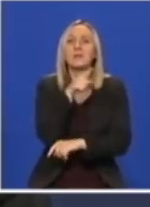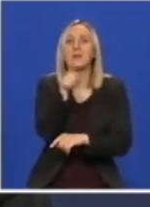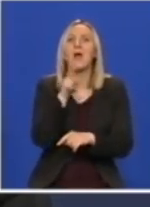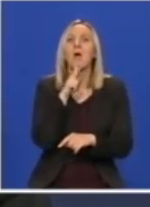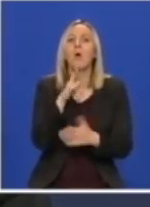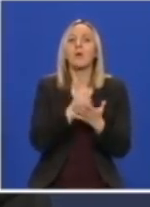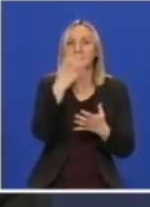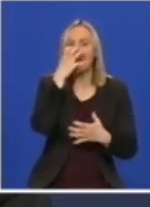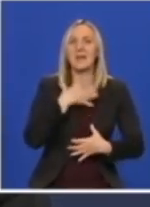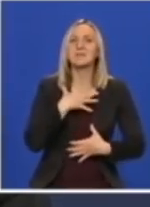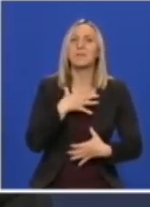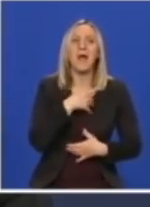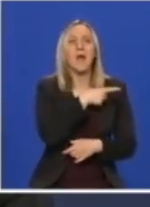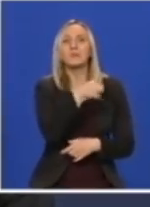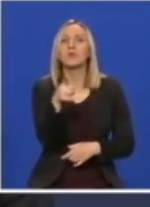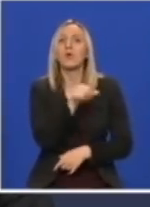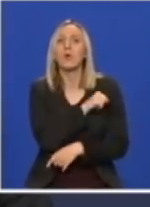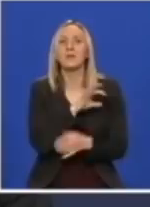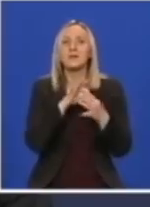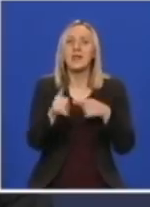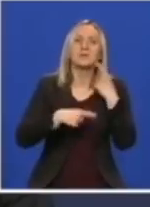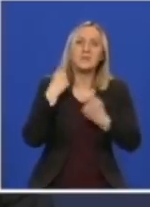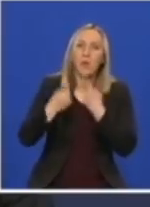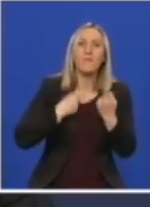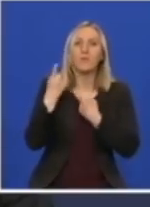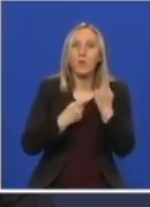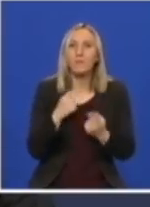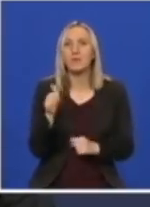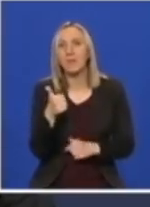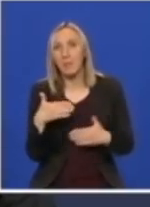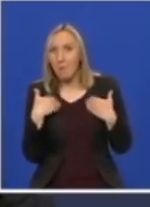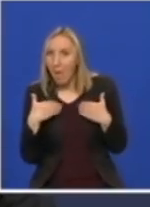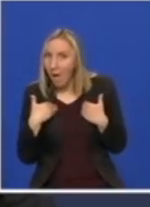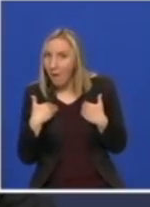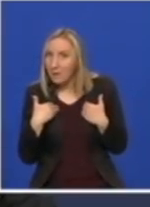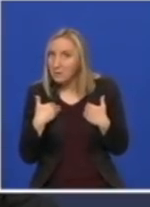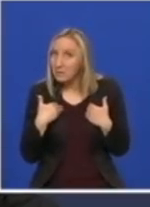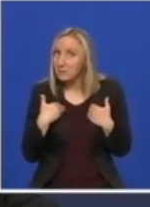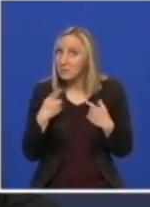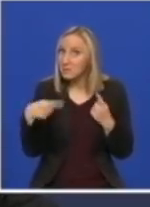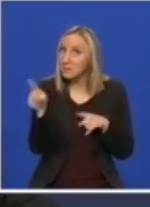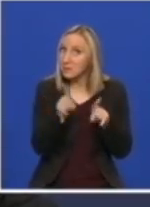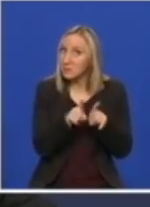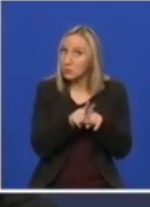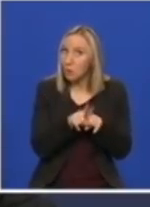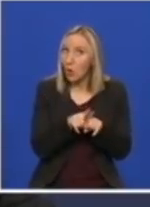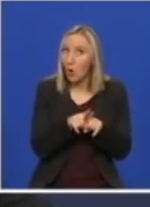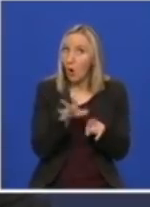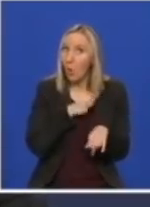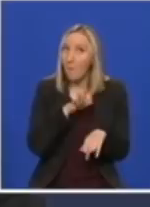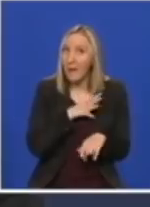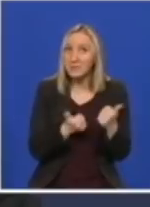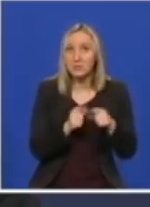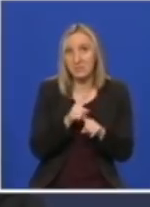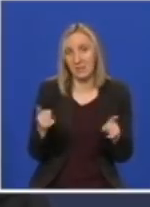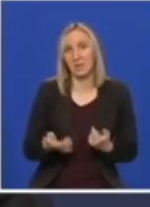respiratorima, budući da se stalno govori o tome da li je mlađa populacija ugrožena